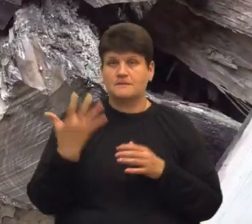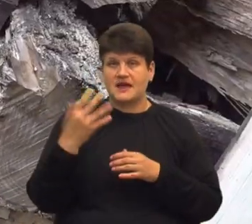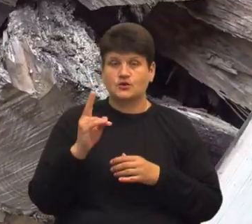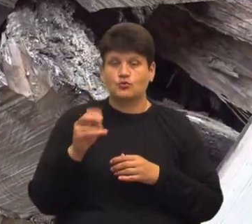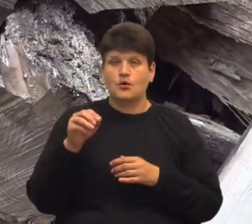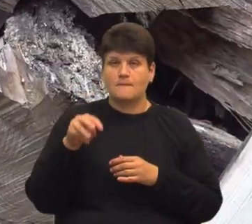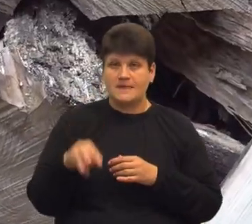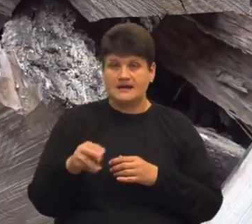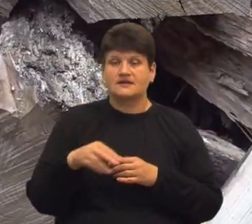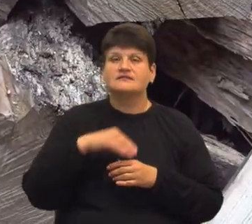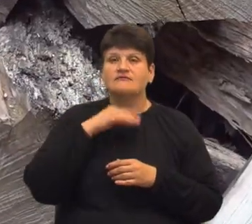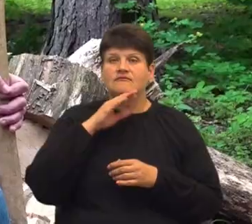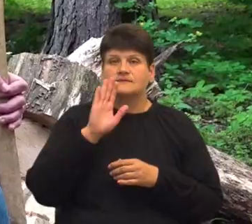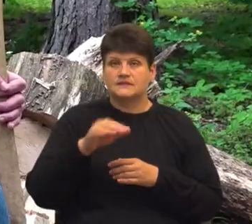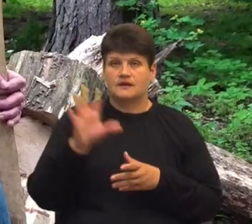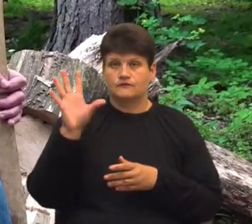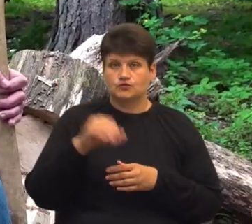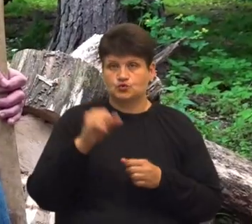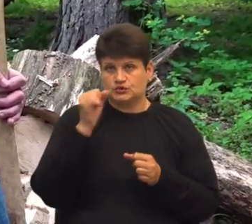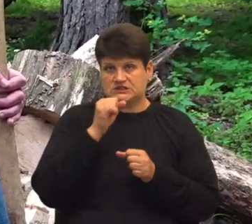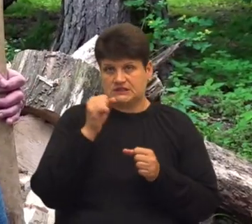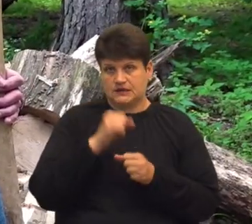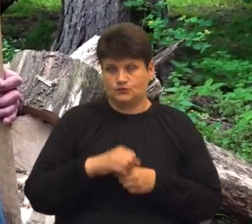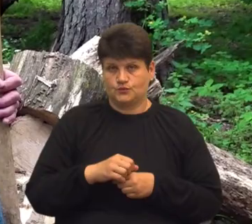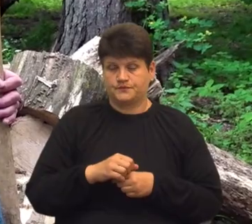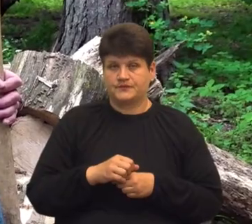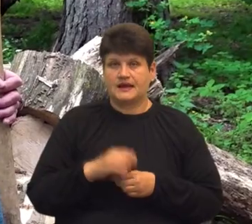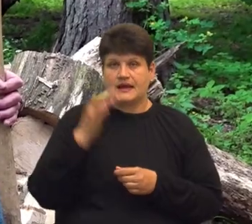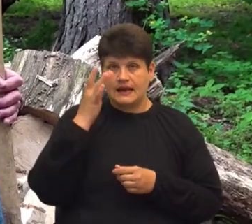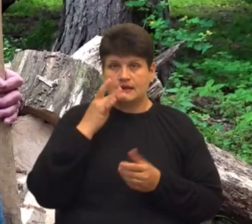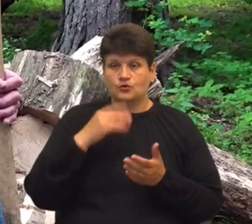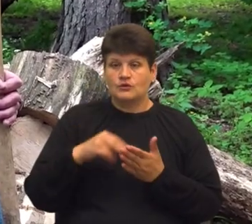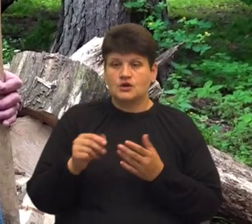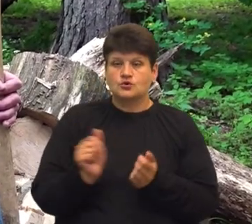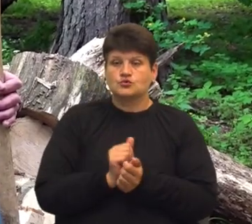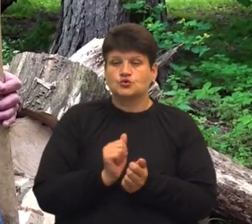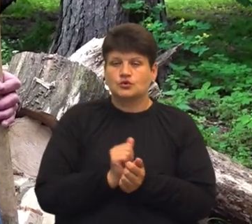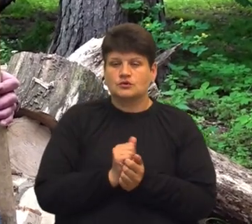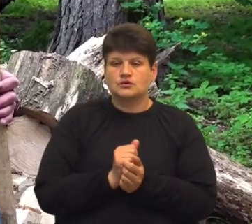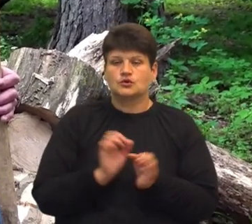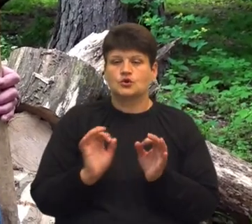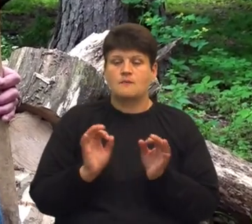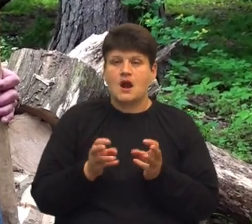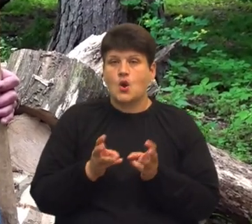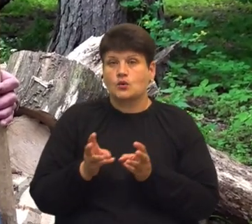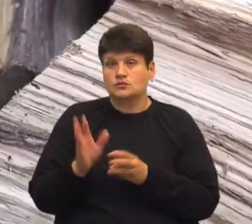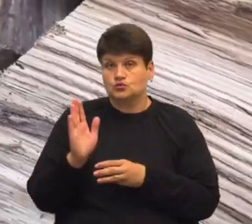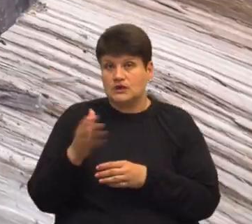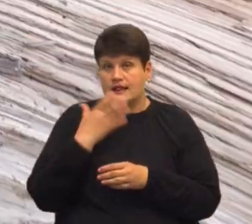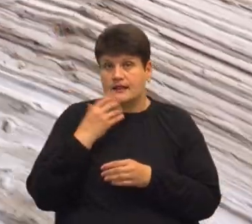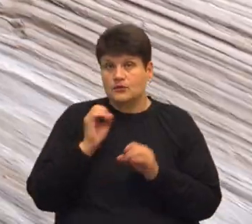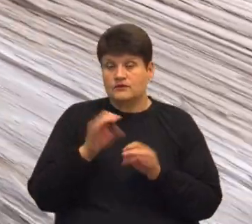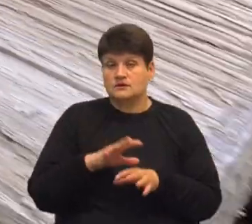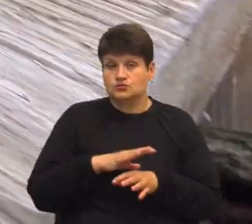щоб опалювати домівку цілу зиму. Літом дрова купляєшся, щоб підсохли, щоб нормально горіло, тепловіддача була.